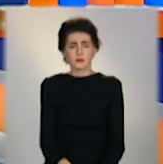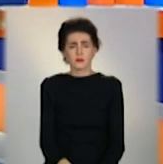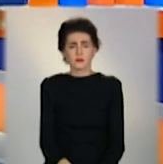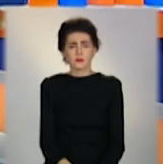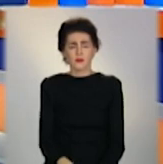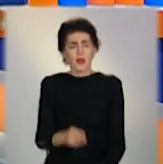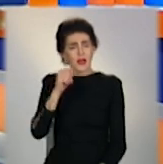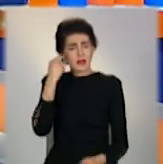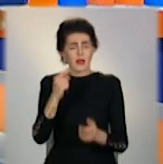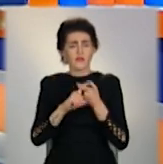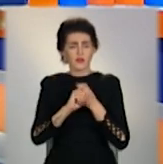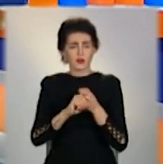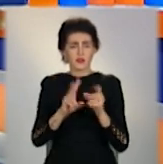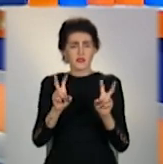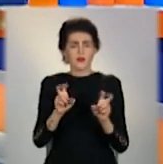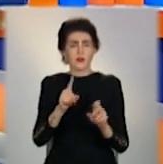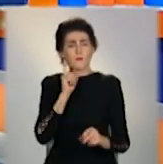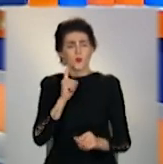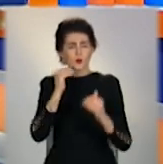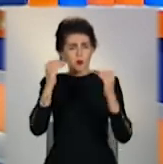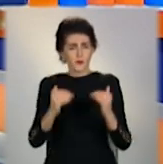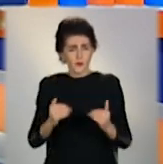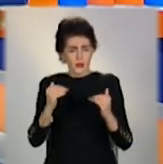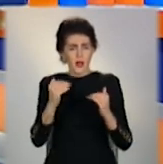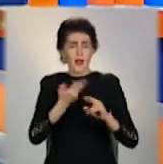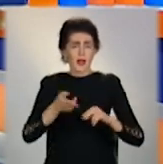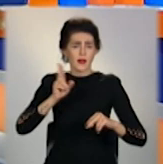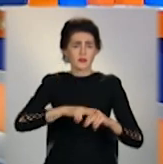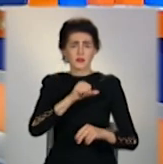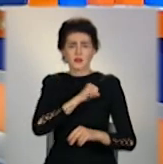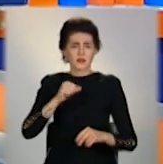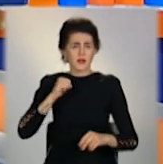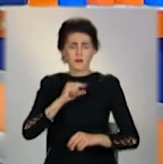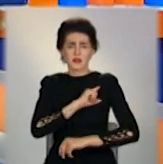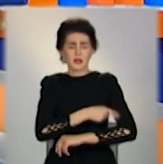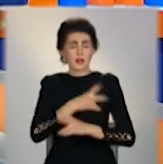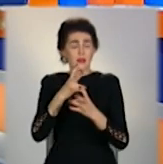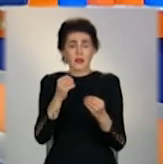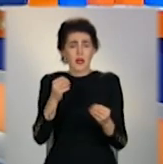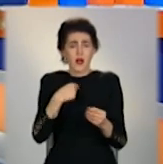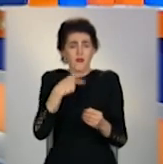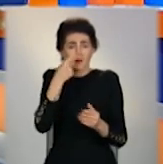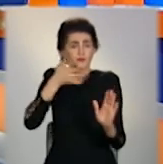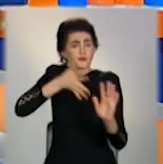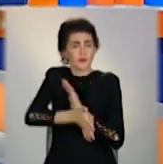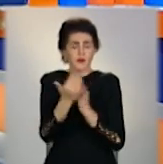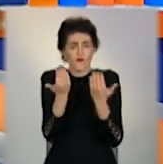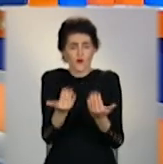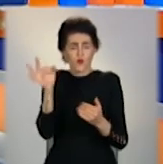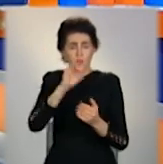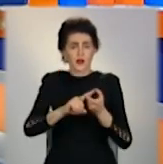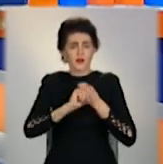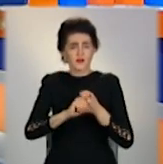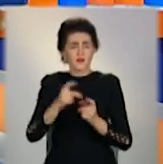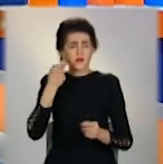Коронавірус молодше, підступна та непередбачувана інфекція все частіше вибиває